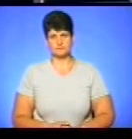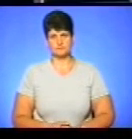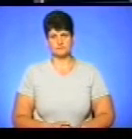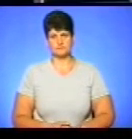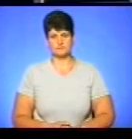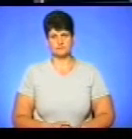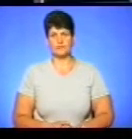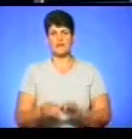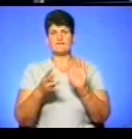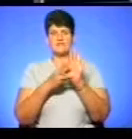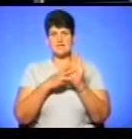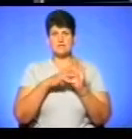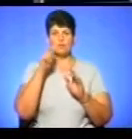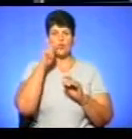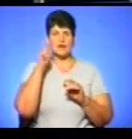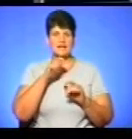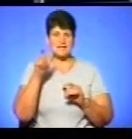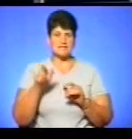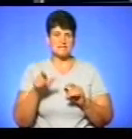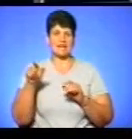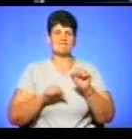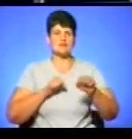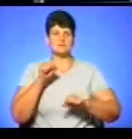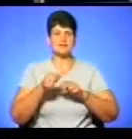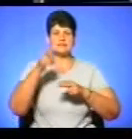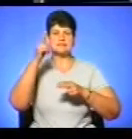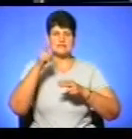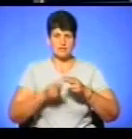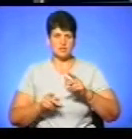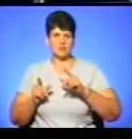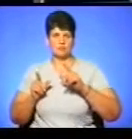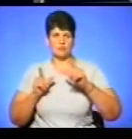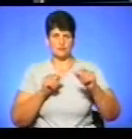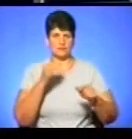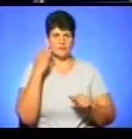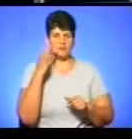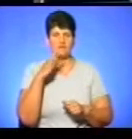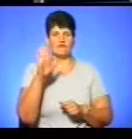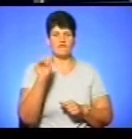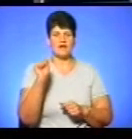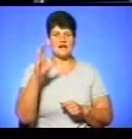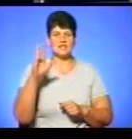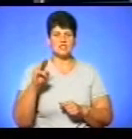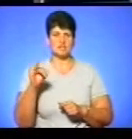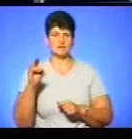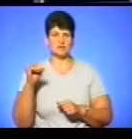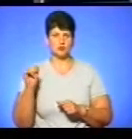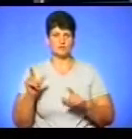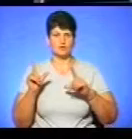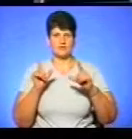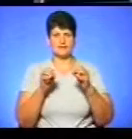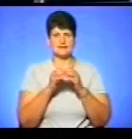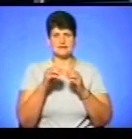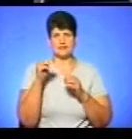Вісім українських велосипедистів завершили велопробіг «Чумацький шлях» у Вашингтоні, подолавши 10 тисяч кілометрів Канадою і